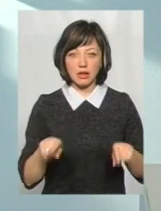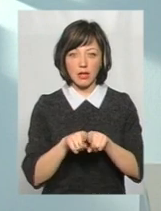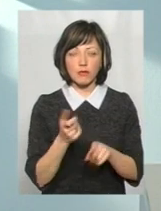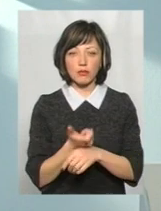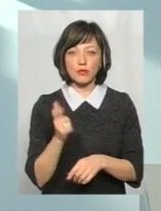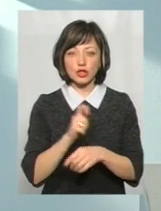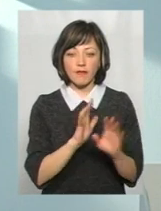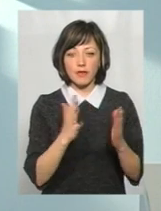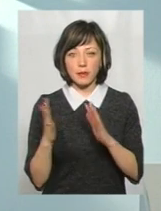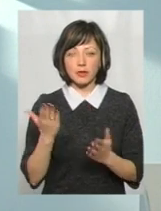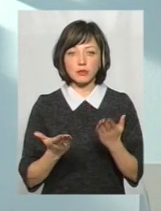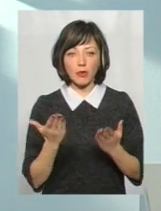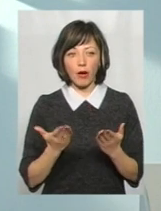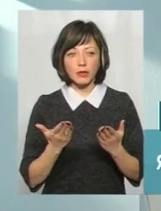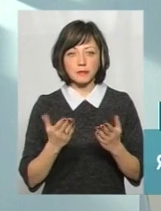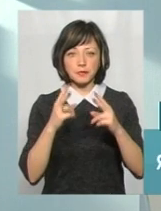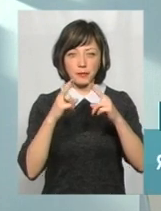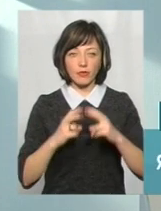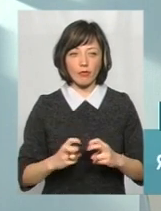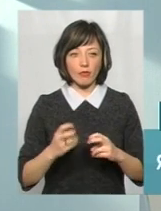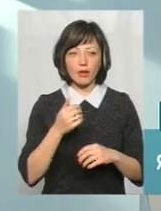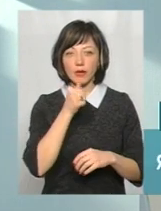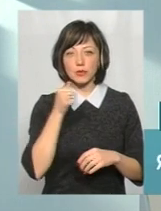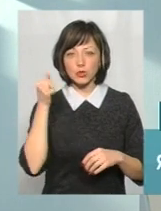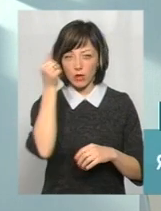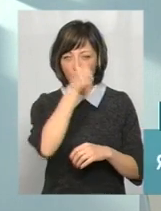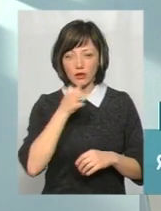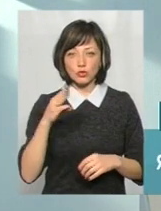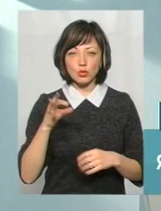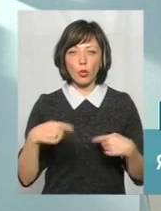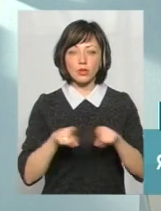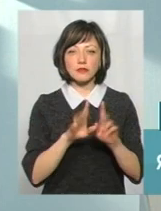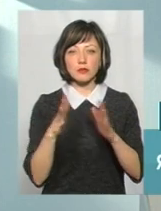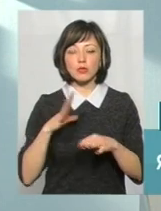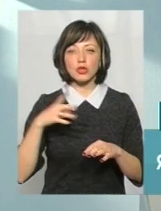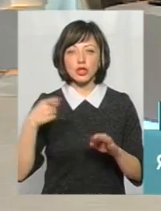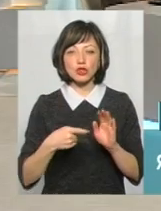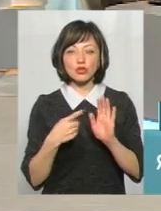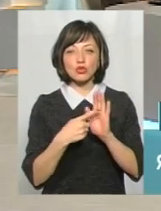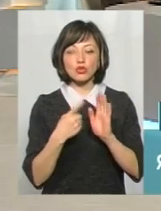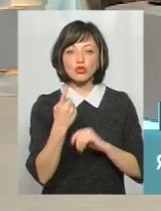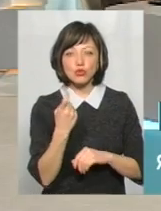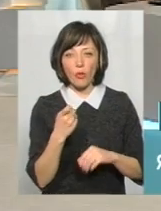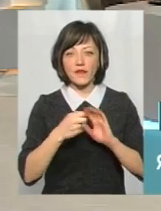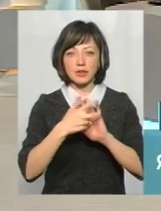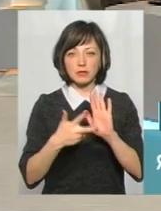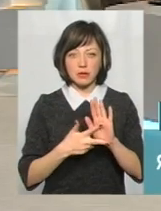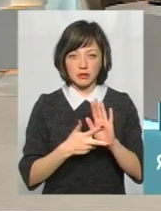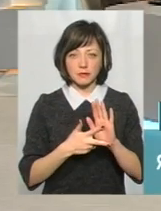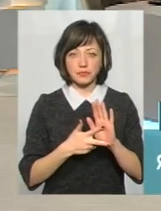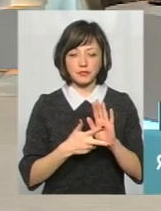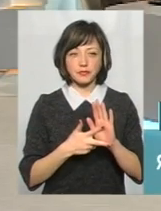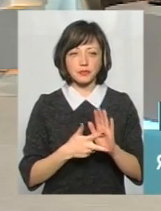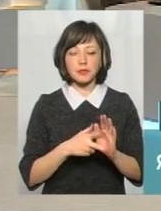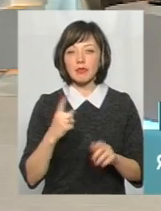набагато більше випадків. Якщо, наприклад, аналізувати минулий рік, то таких випадків було 1118. Тобто, вперше за рік попадалася